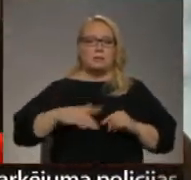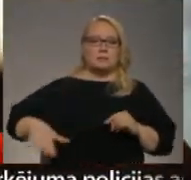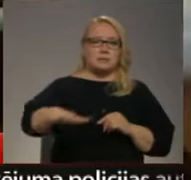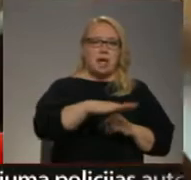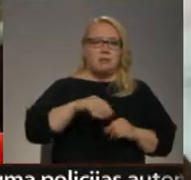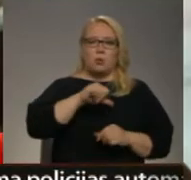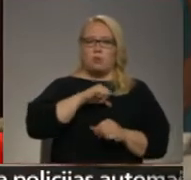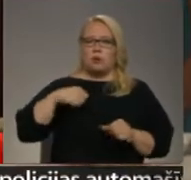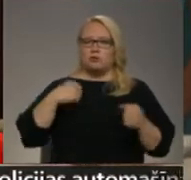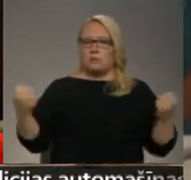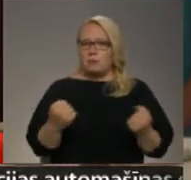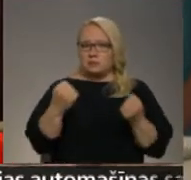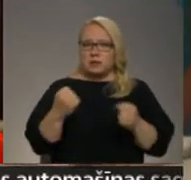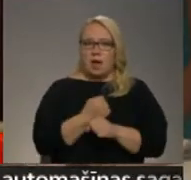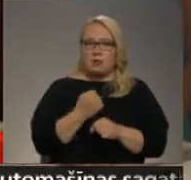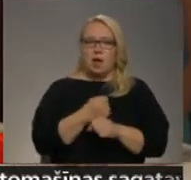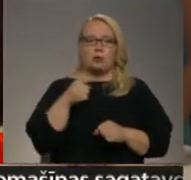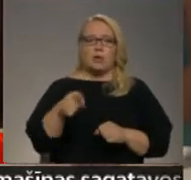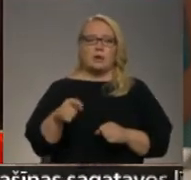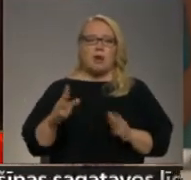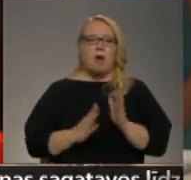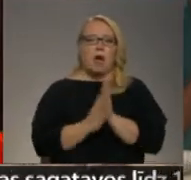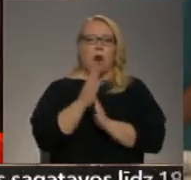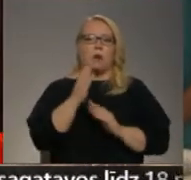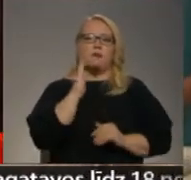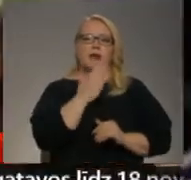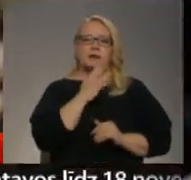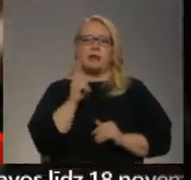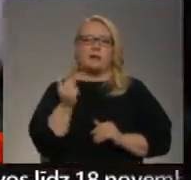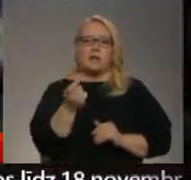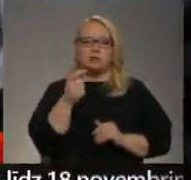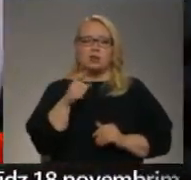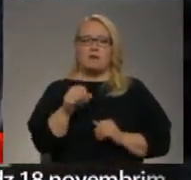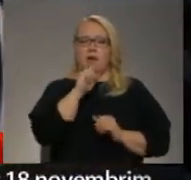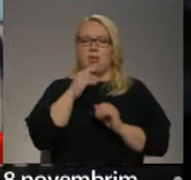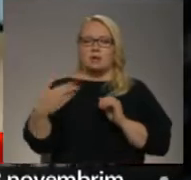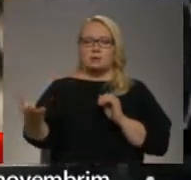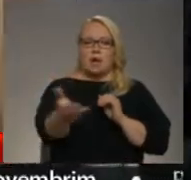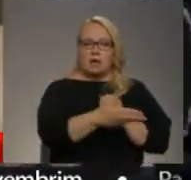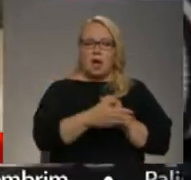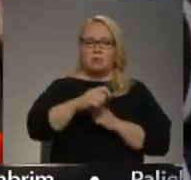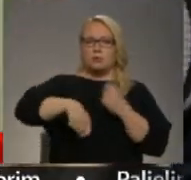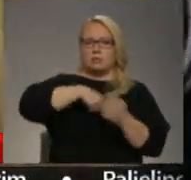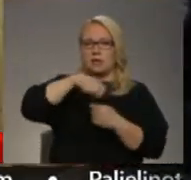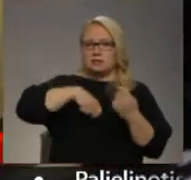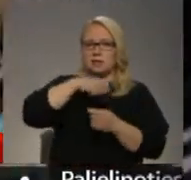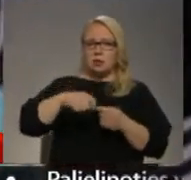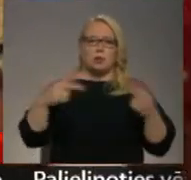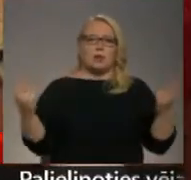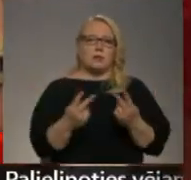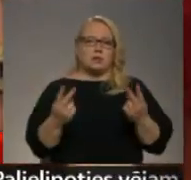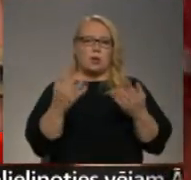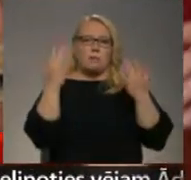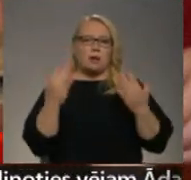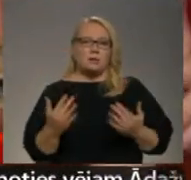pašiem apstrādāt. Šogad tajā aug vasaras kvieši, lai rudenītos ar sirpiem novāktu, sasiet kūlīšos un tradicionālajā